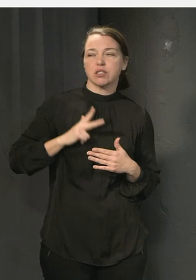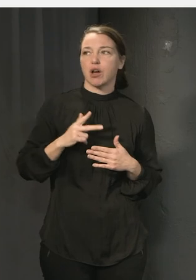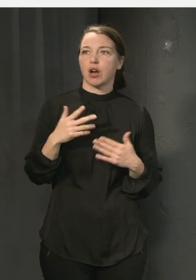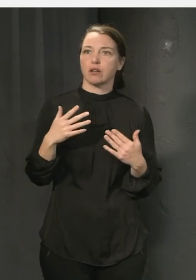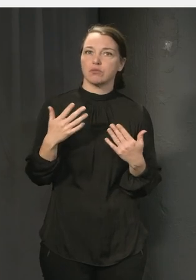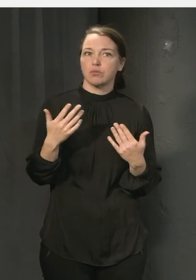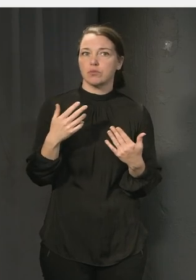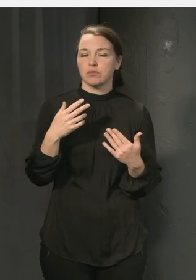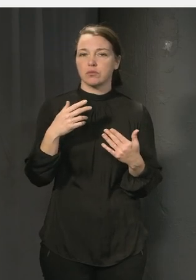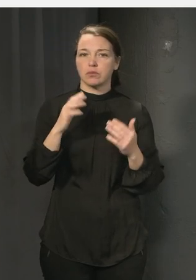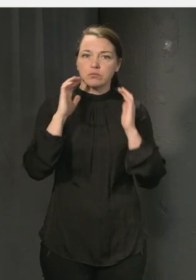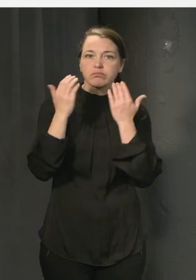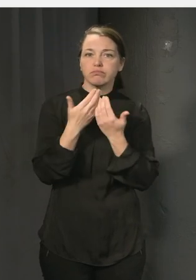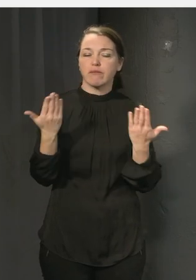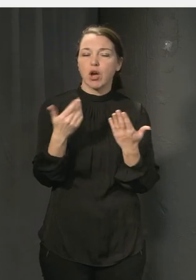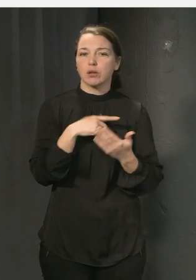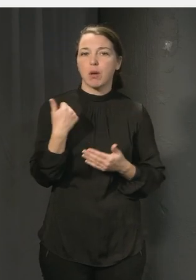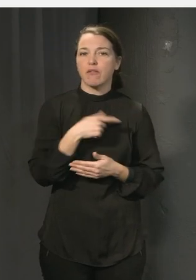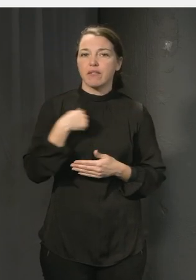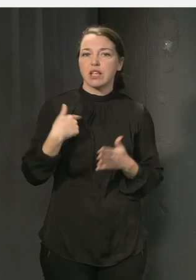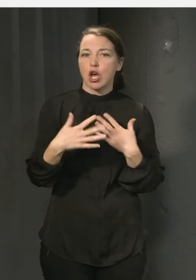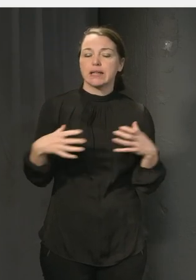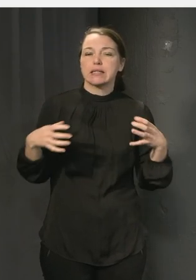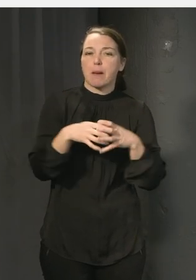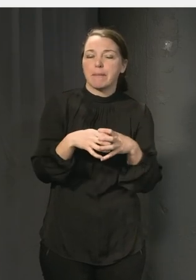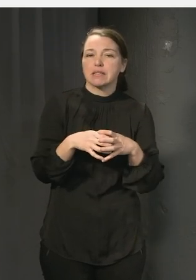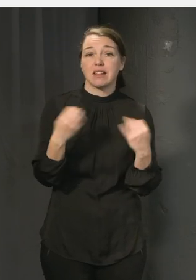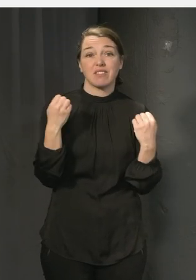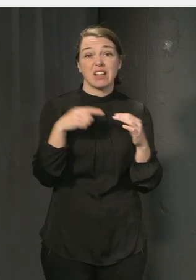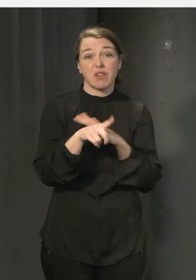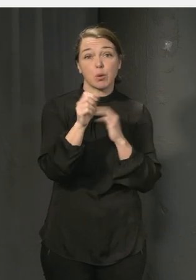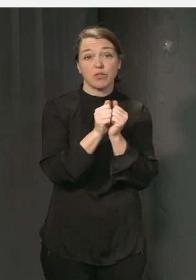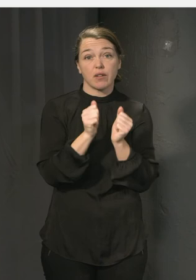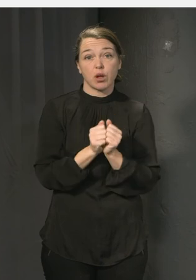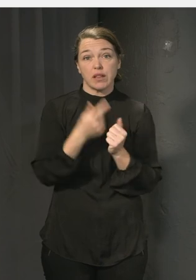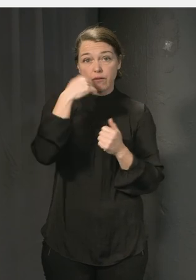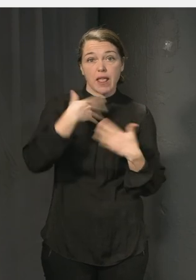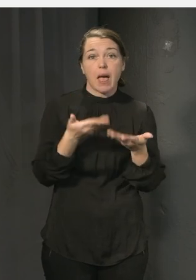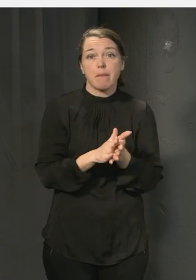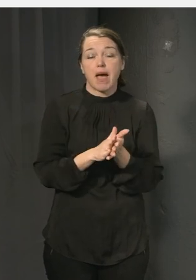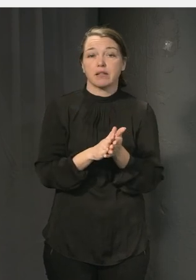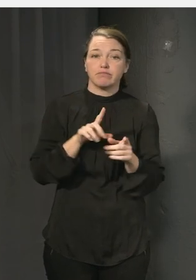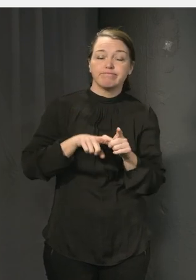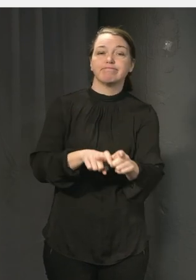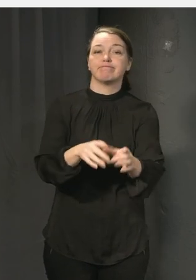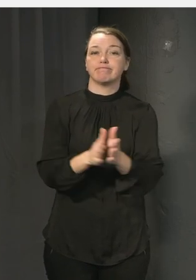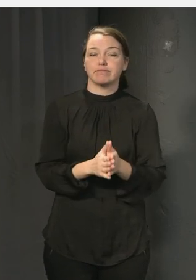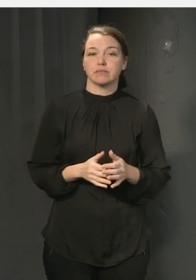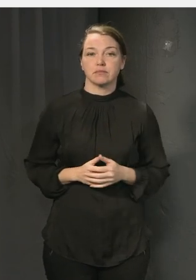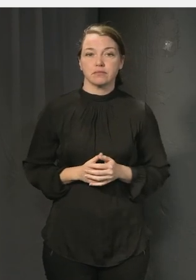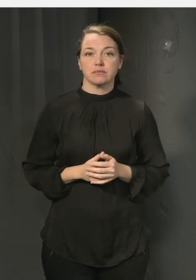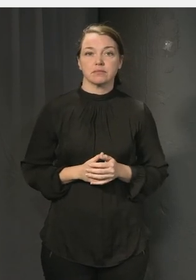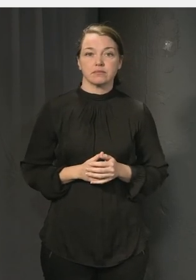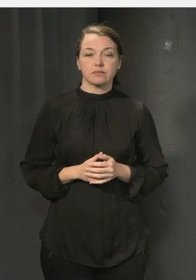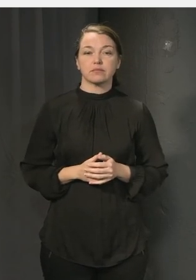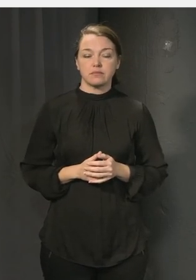vuxna det är ju en viktig framgångsfaktor att man ändå har föräldrarna med sig och någon form av förståelse också jag